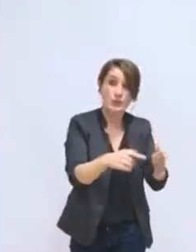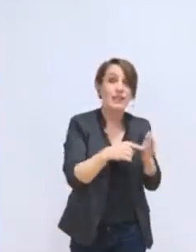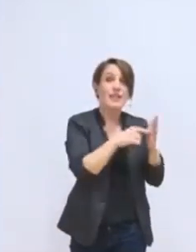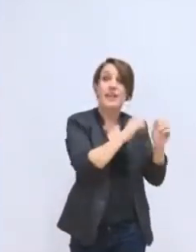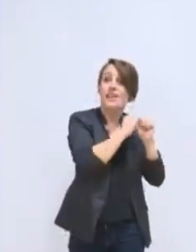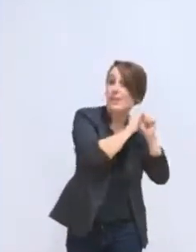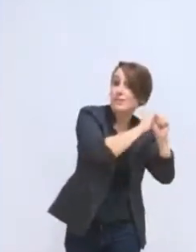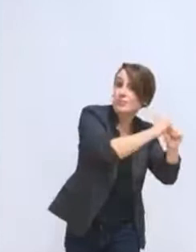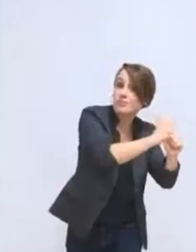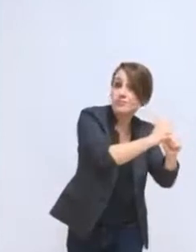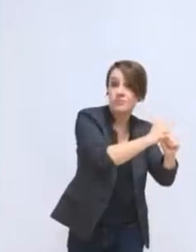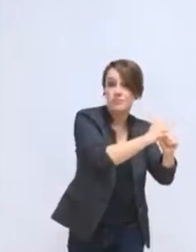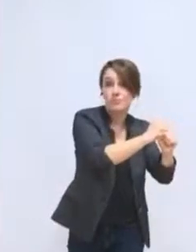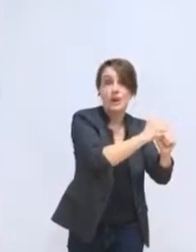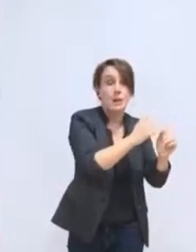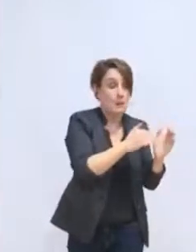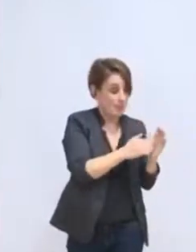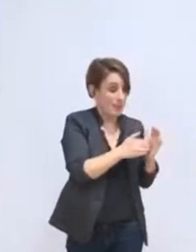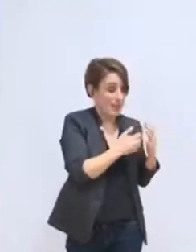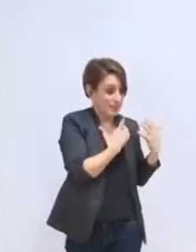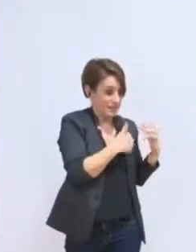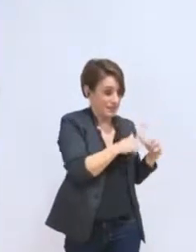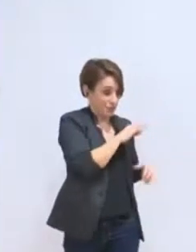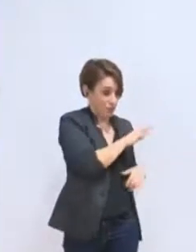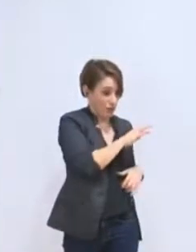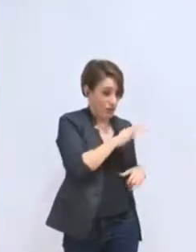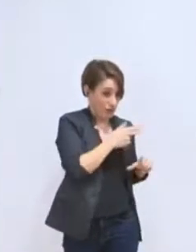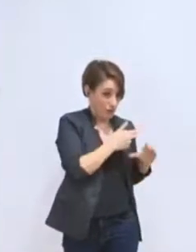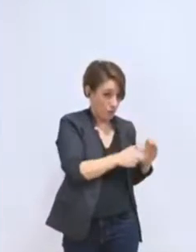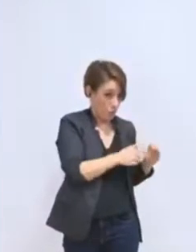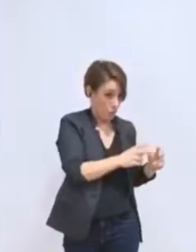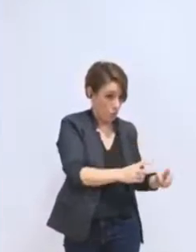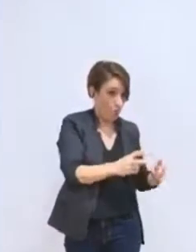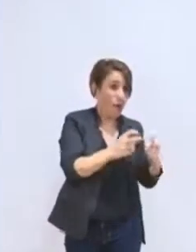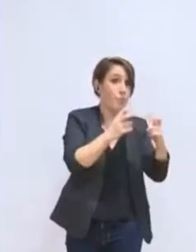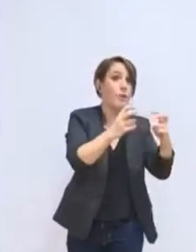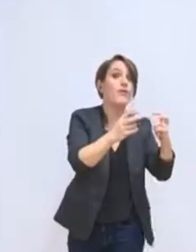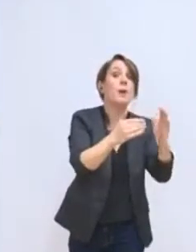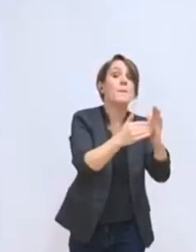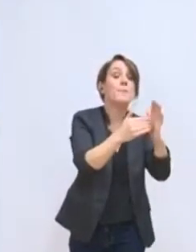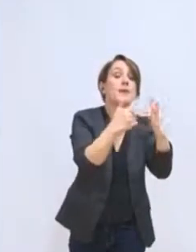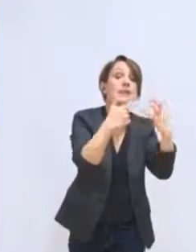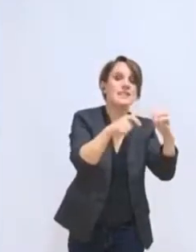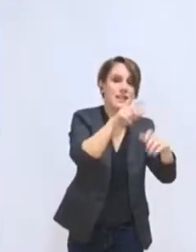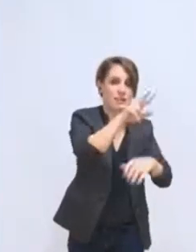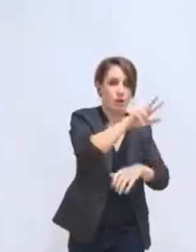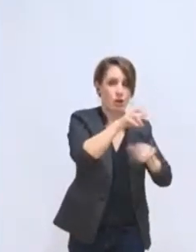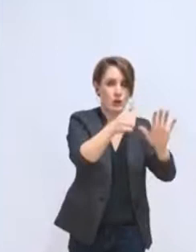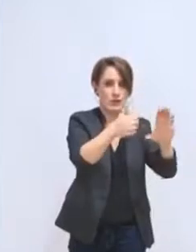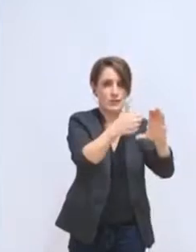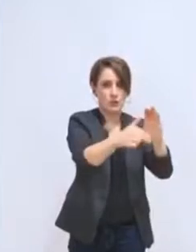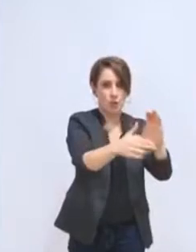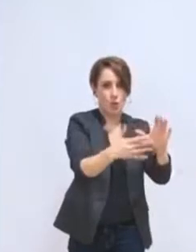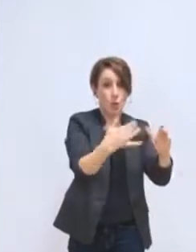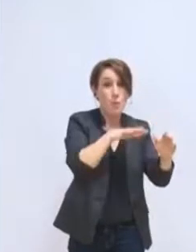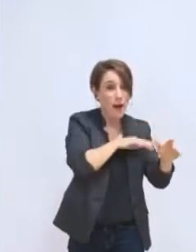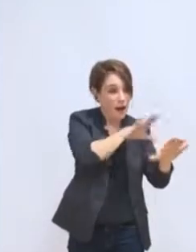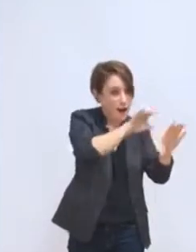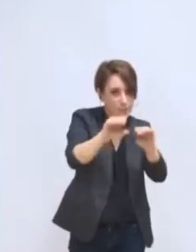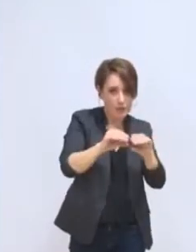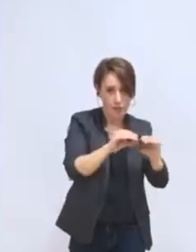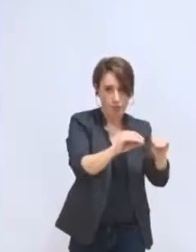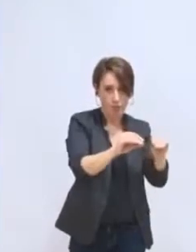dette passera de 1 644 euros par habitant à 1 736 euros par habitant. Au moment